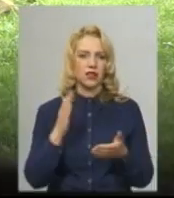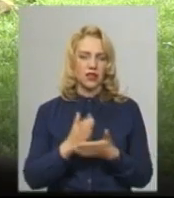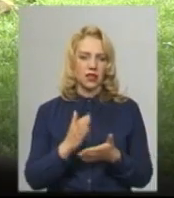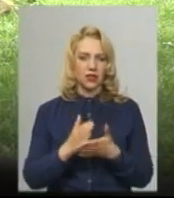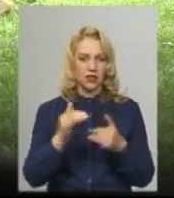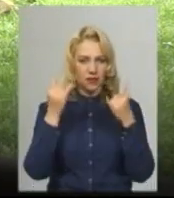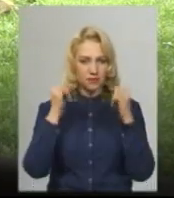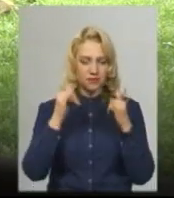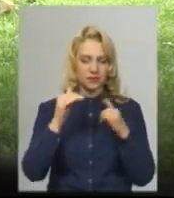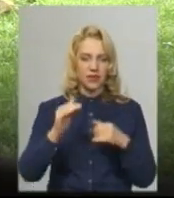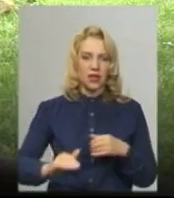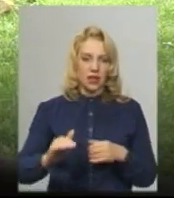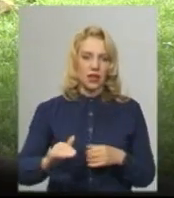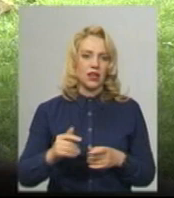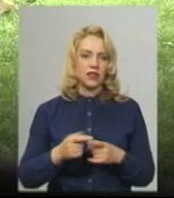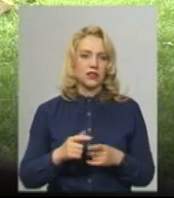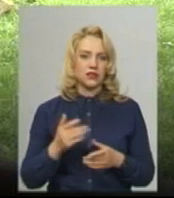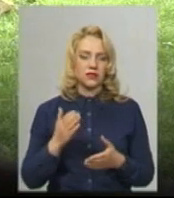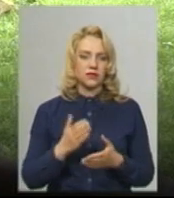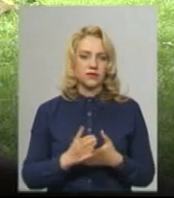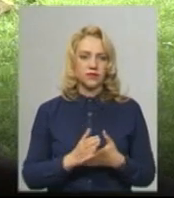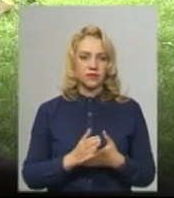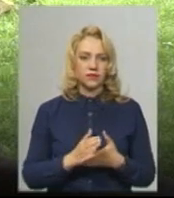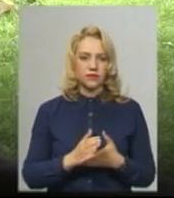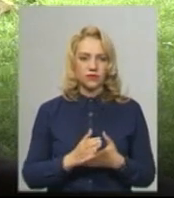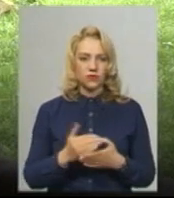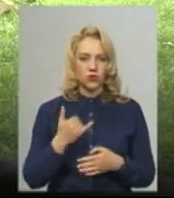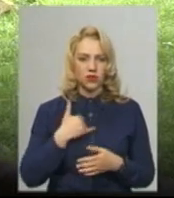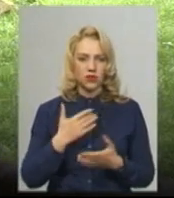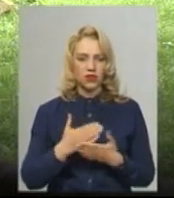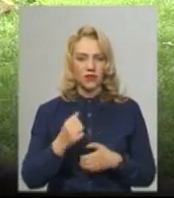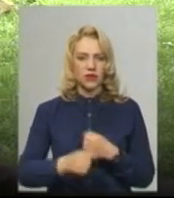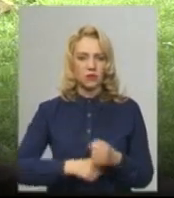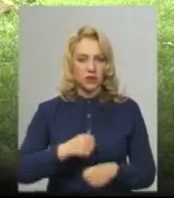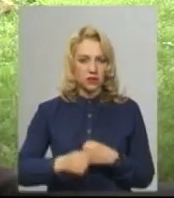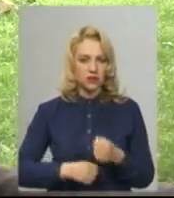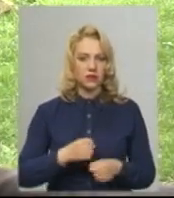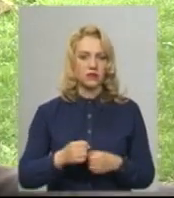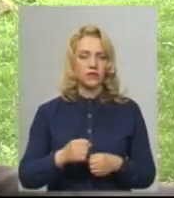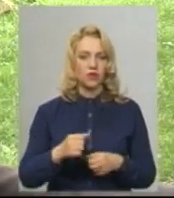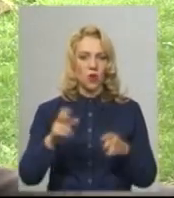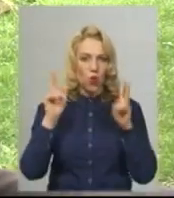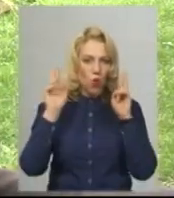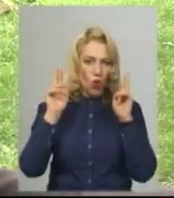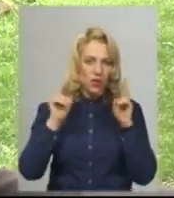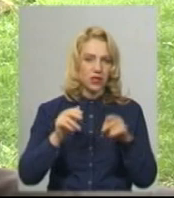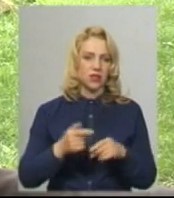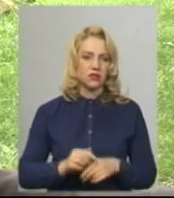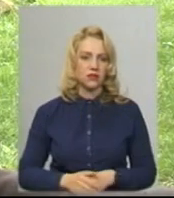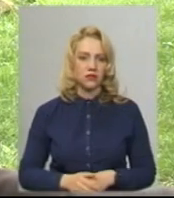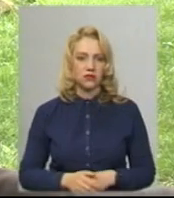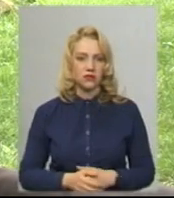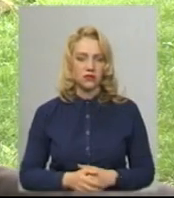худоба, гризуни. У нас глядять. Потім кролики, хір,